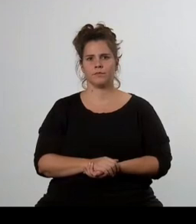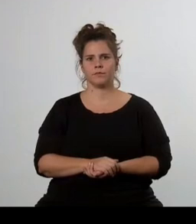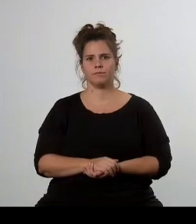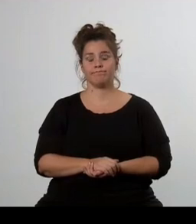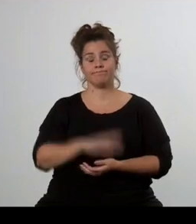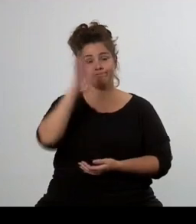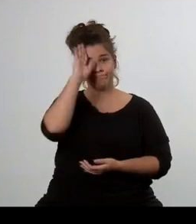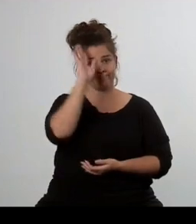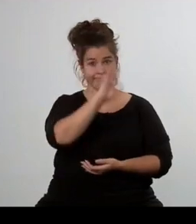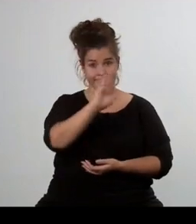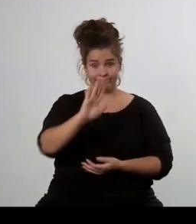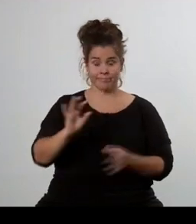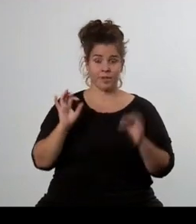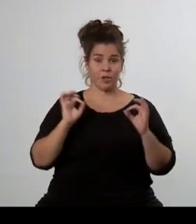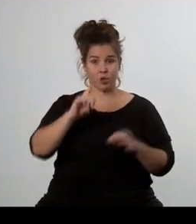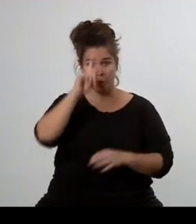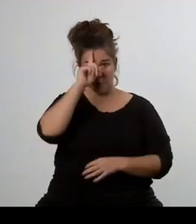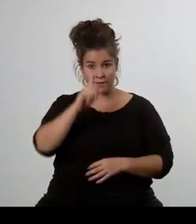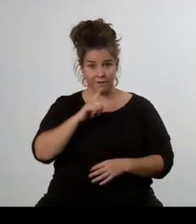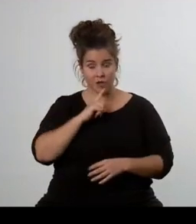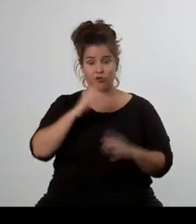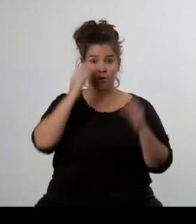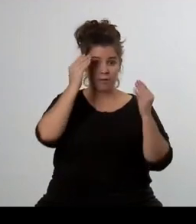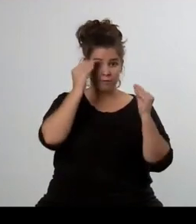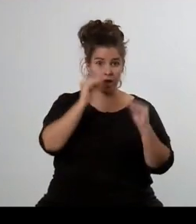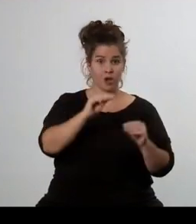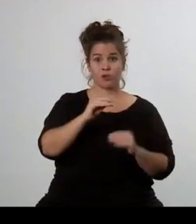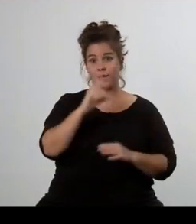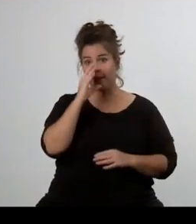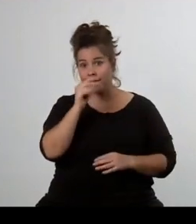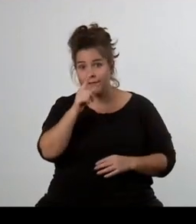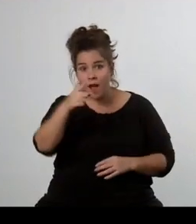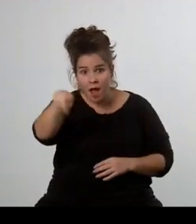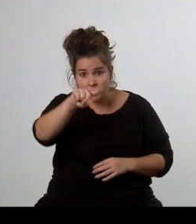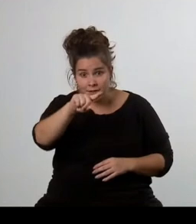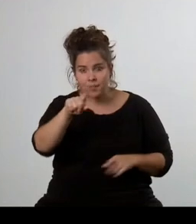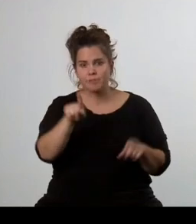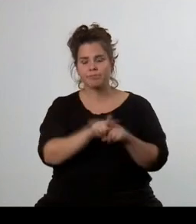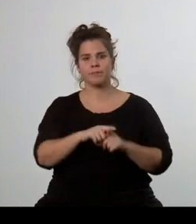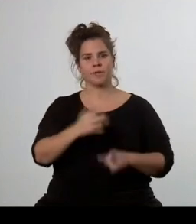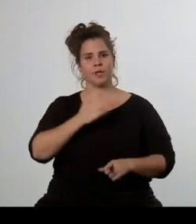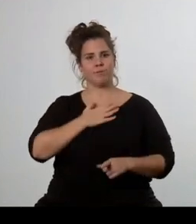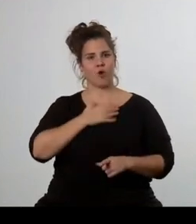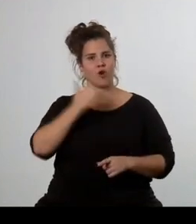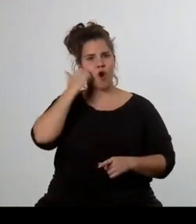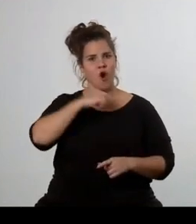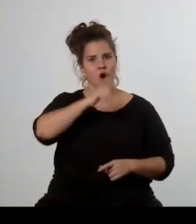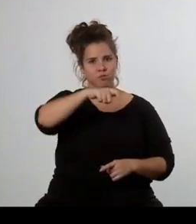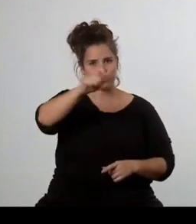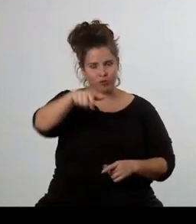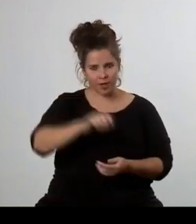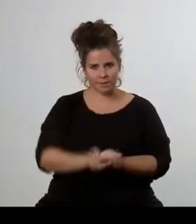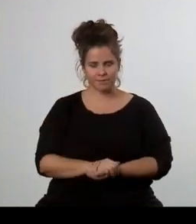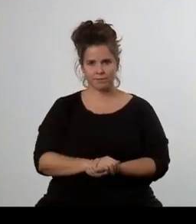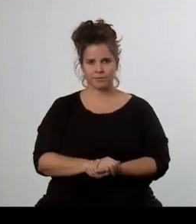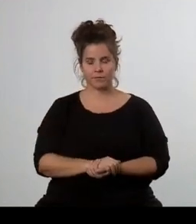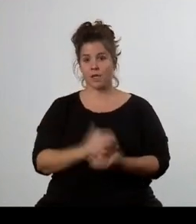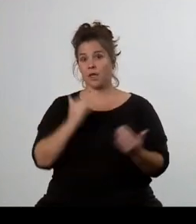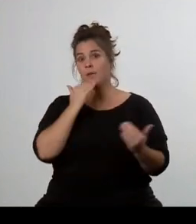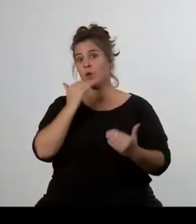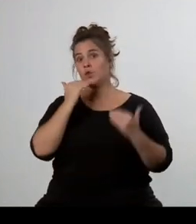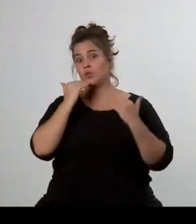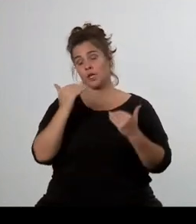Dobrý večer, vážení diváci, vážení spoloubčané, přátelé. Já bych chtěl poděkovat za